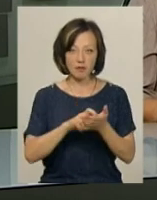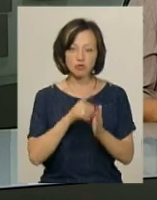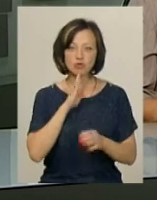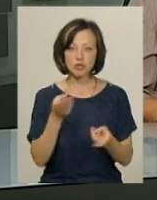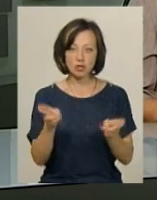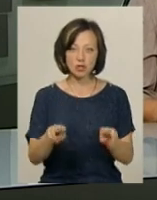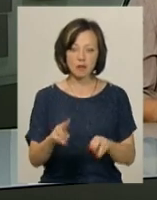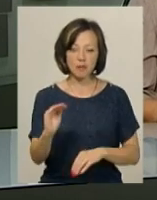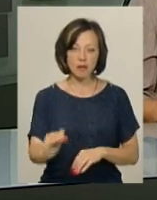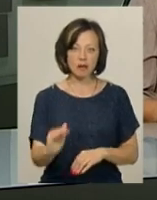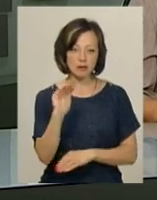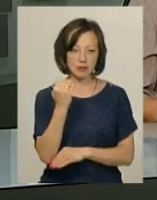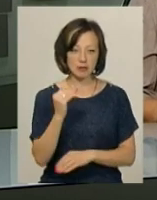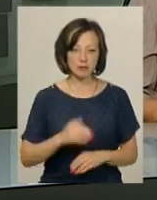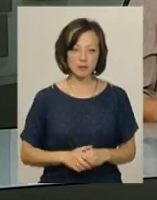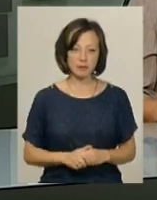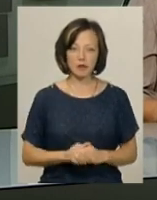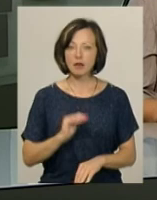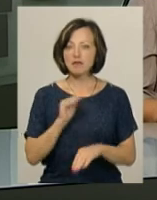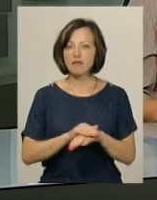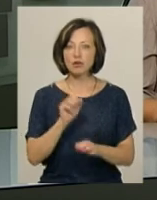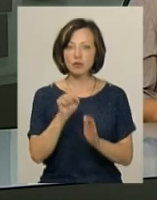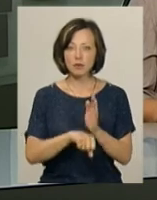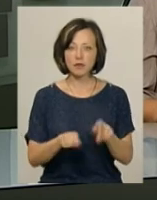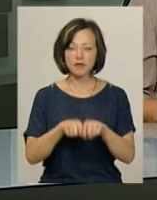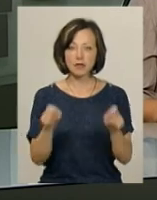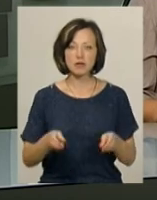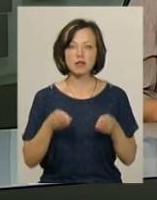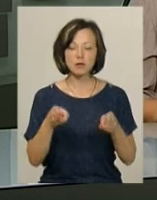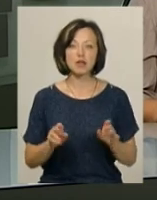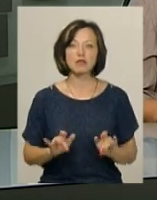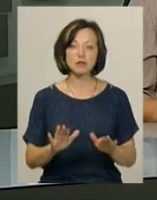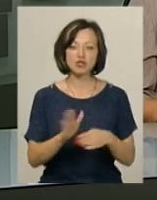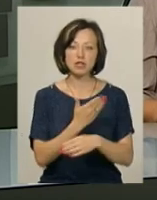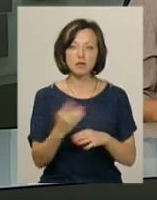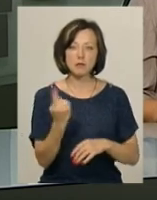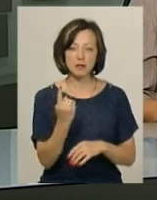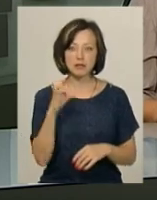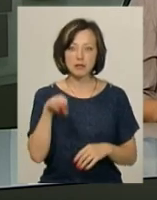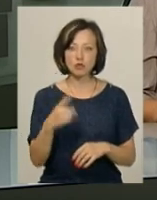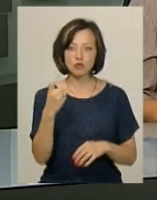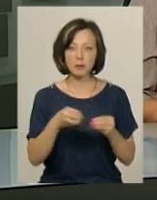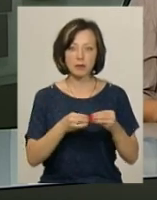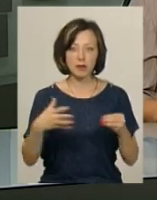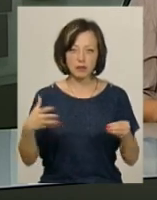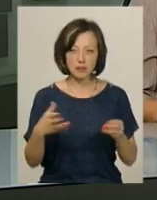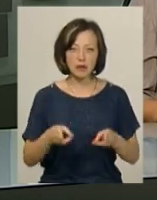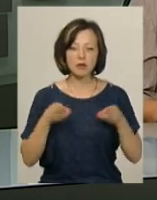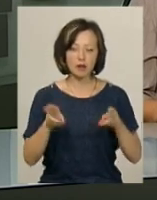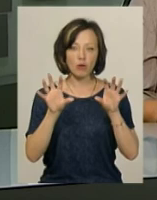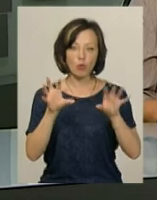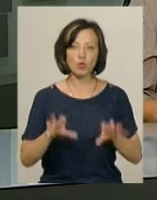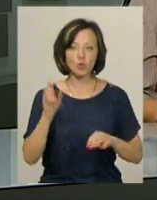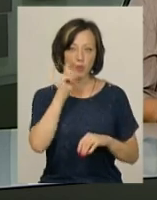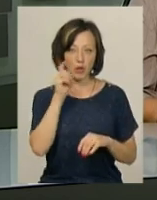жінки залишилася маленька дитина. За фактом вбивства відкрите кримінальне провадження за частиною 1 статті 115 Кримінального